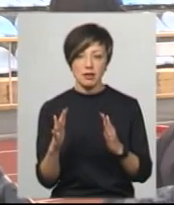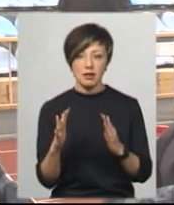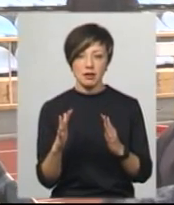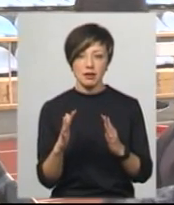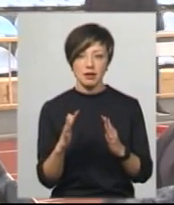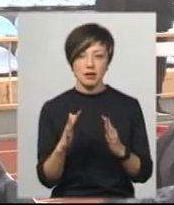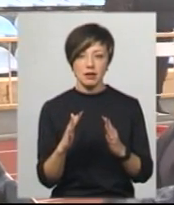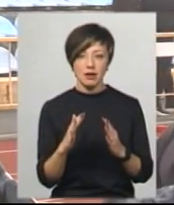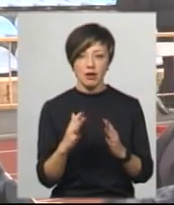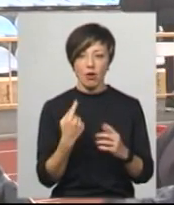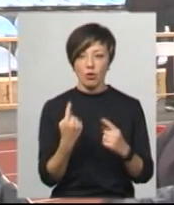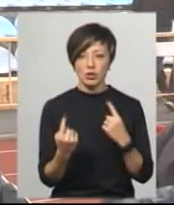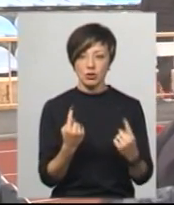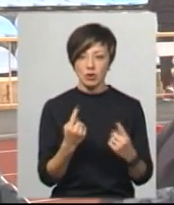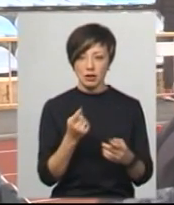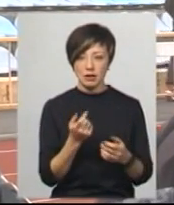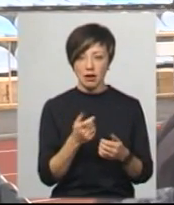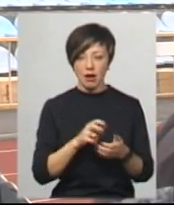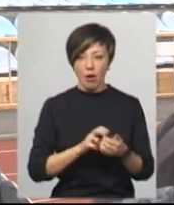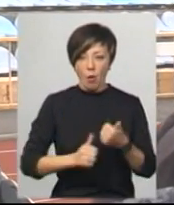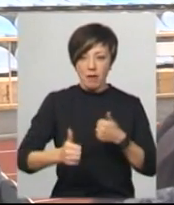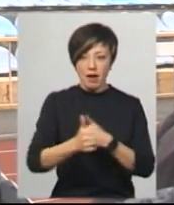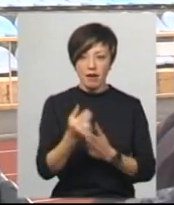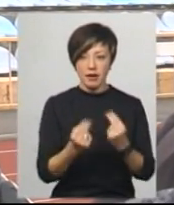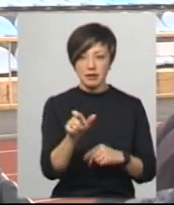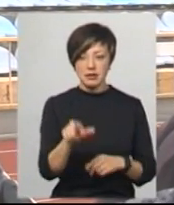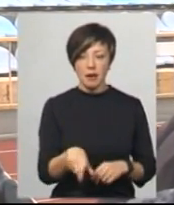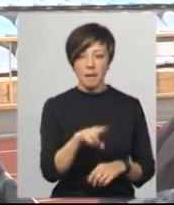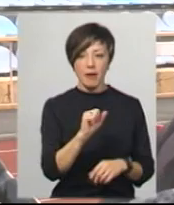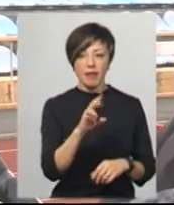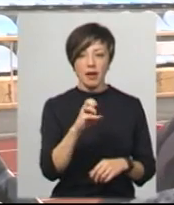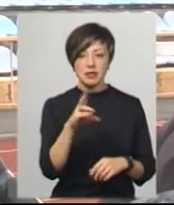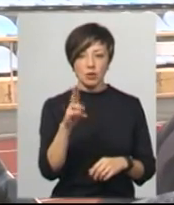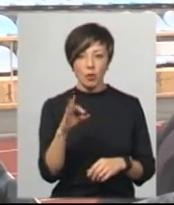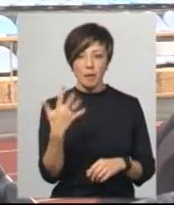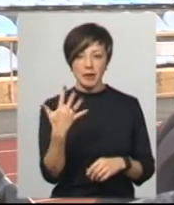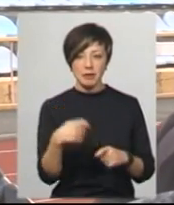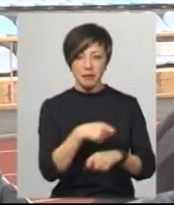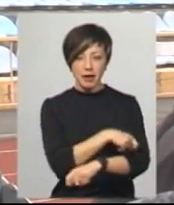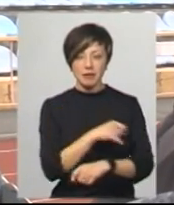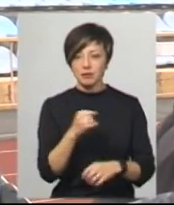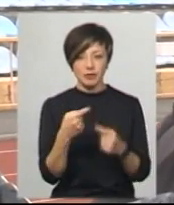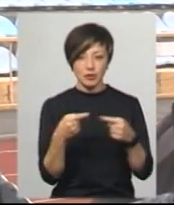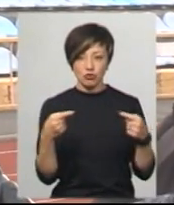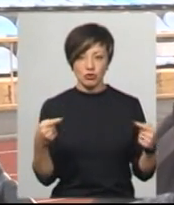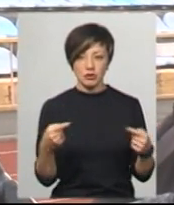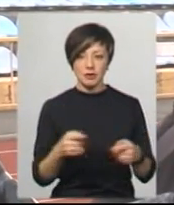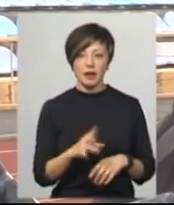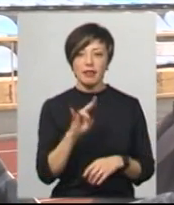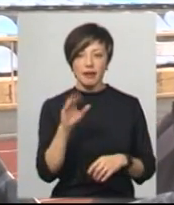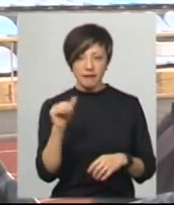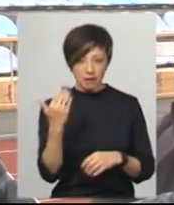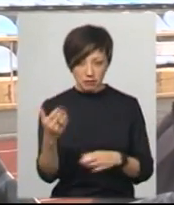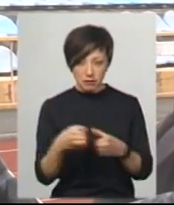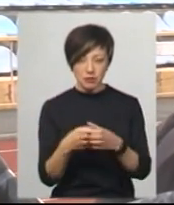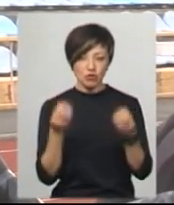вихід один-в-дин, коли обіграв гравця. Панасінкова з п'яти метрів, Зуєвича. Ну і, звісно, в Ниве також